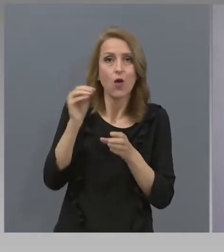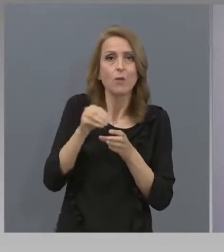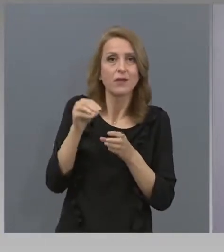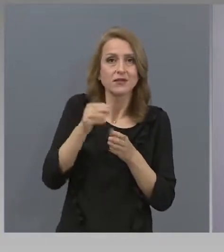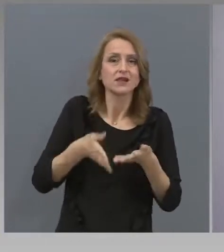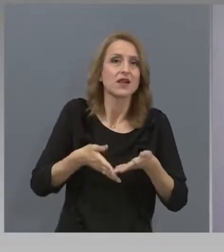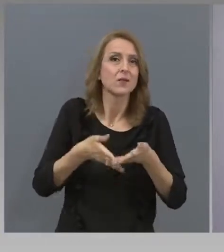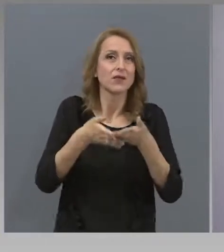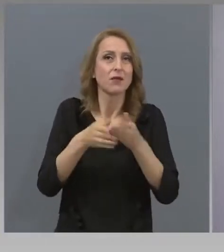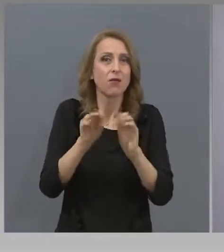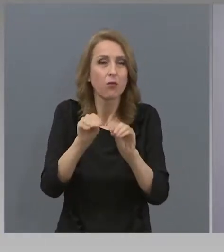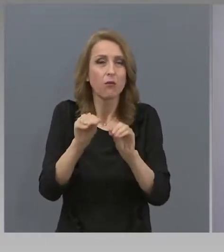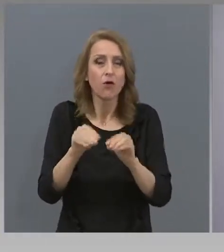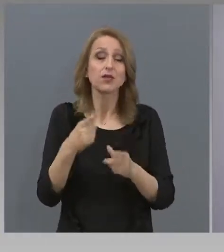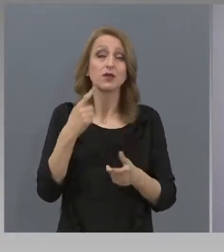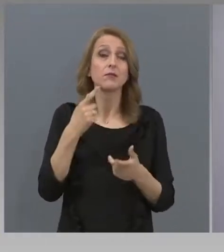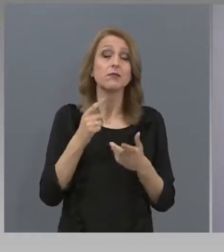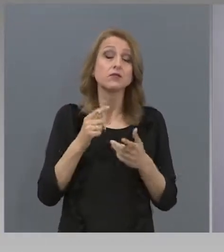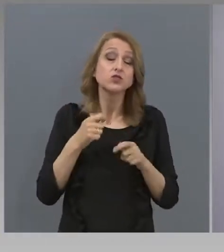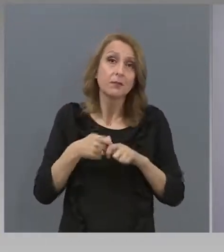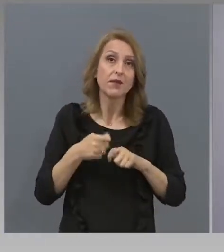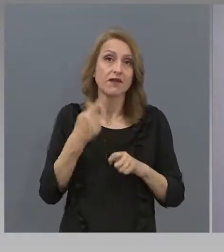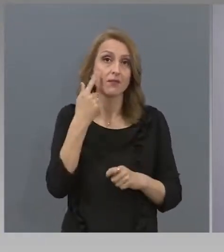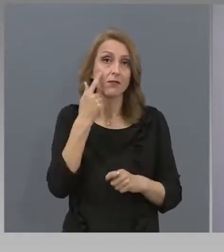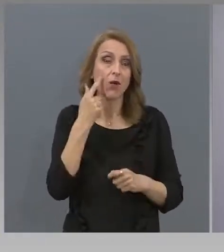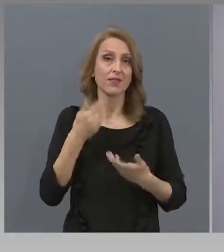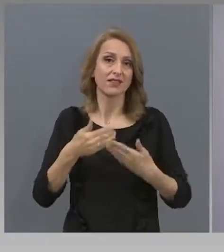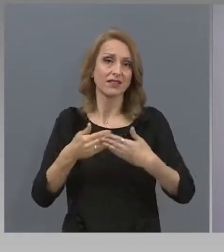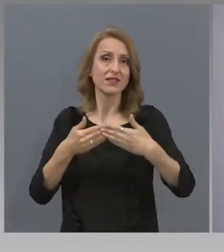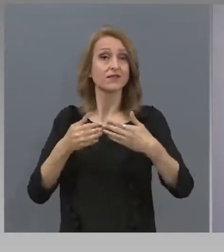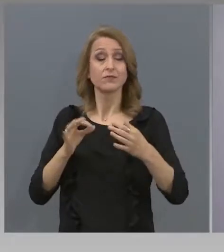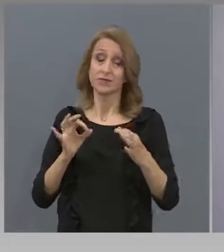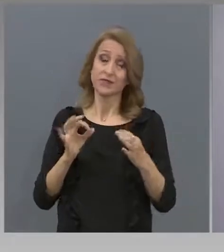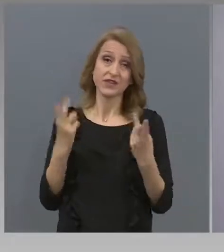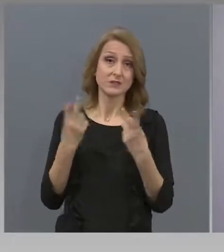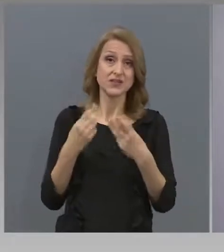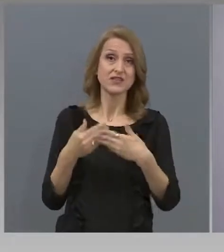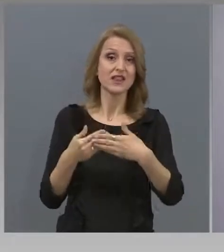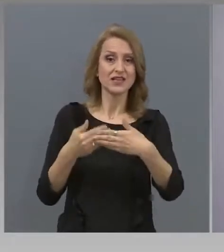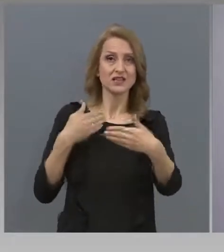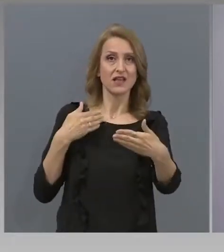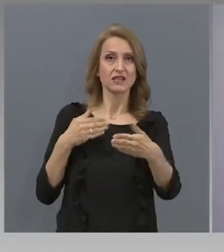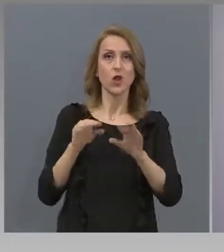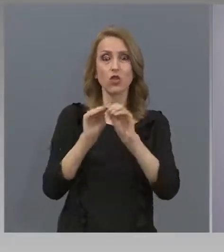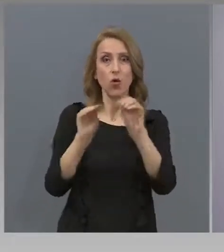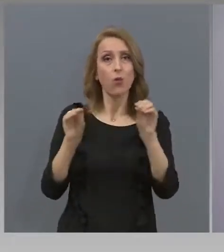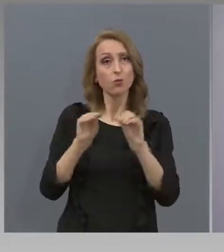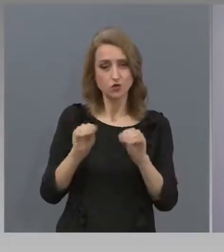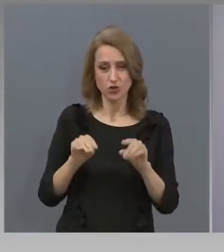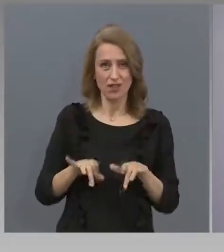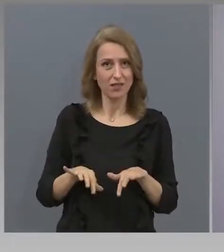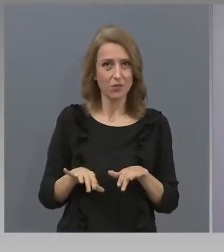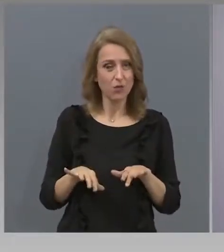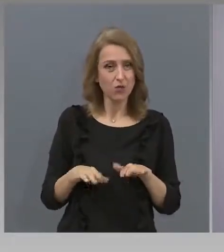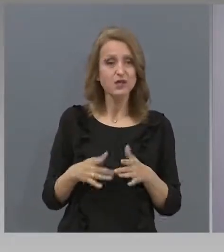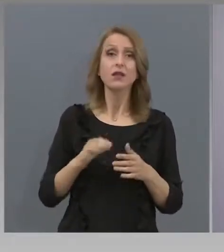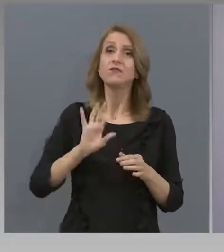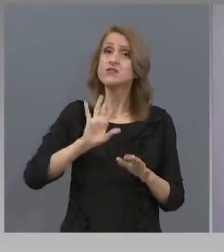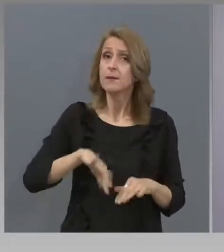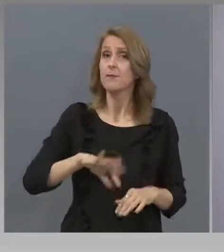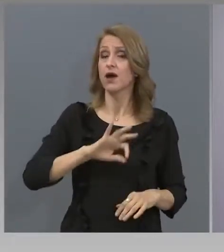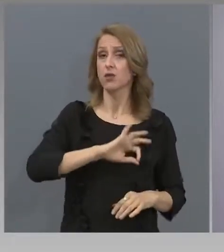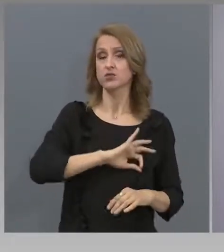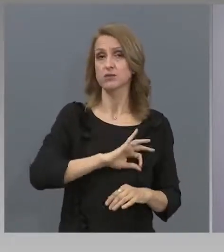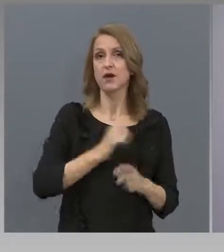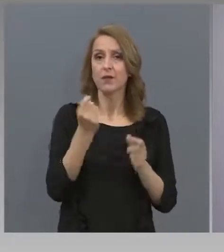правим опити, максимално да компенсираме. Дистанционното обучение успя да компенсира